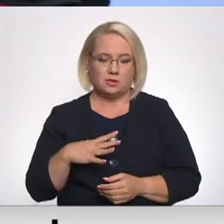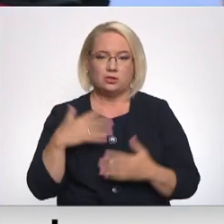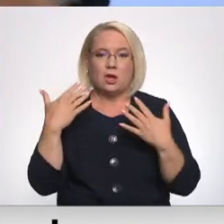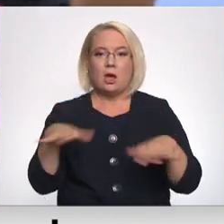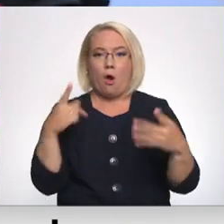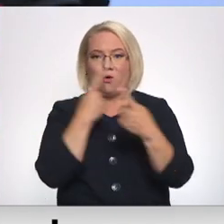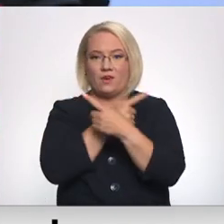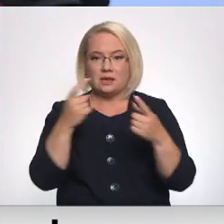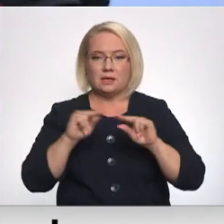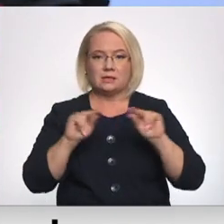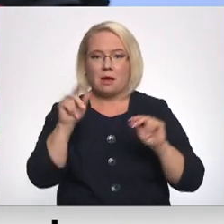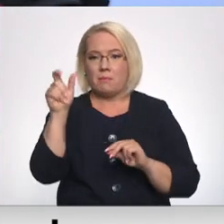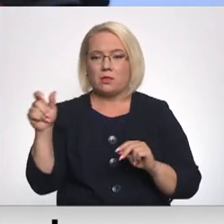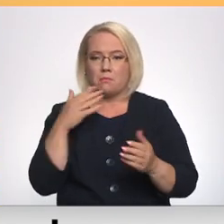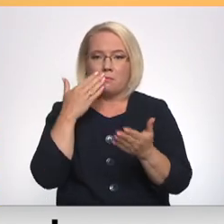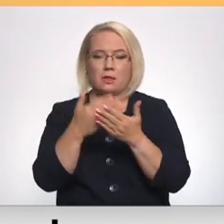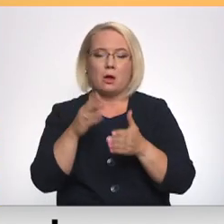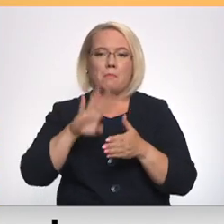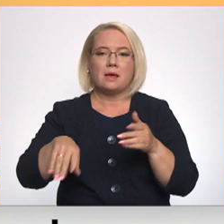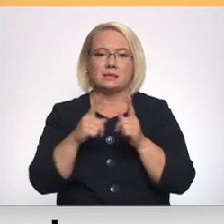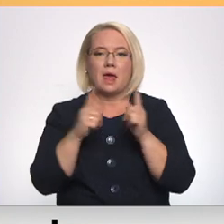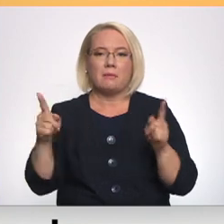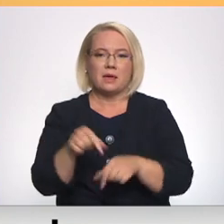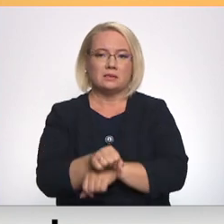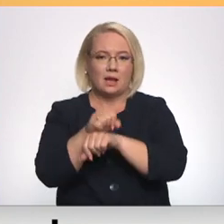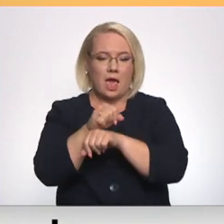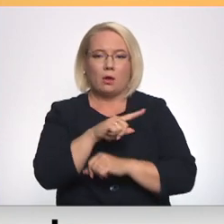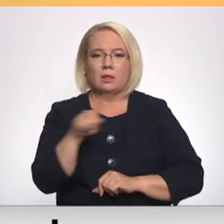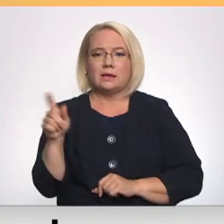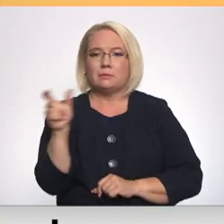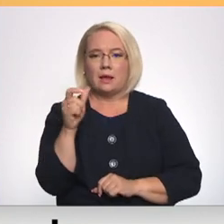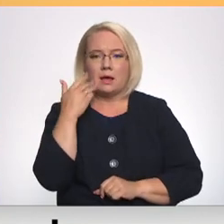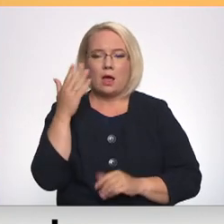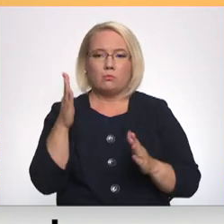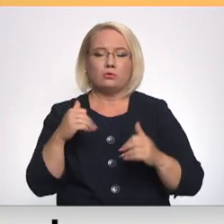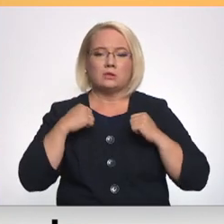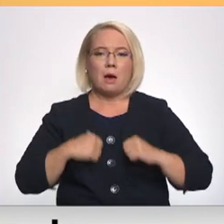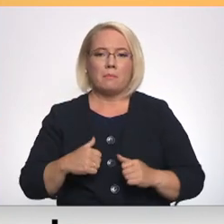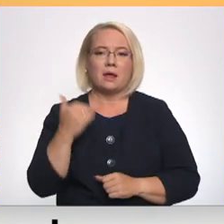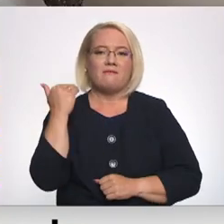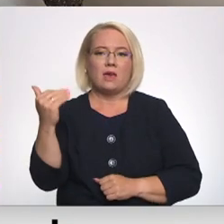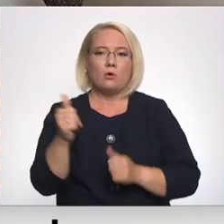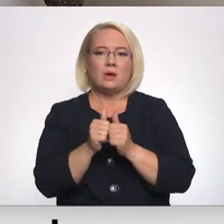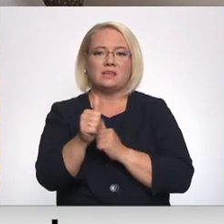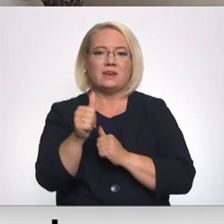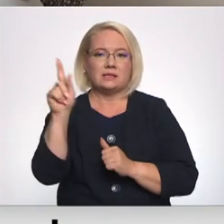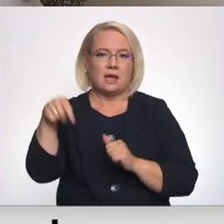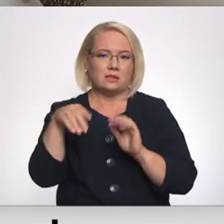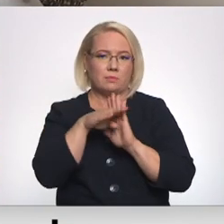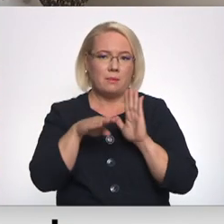vēstīts, ka pedagogi pieteikoši bez termiņa streiku līdz brīdim, kad tiks apmierināts viņu izvirzītās prasības,